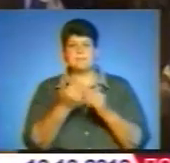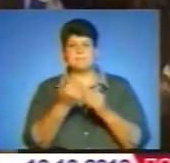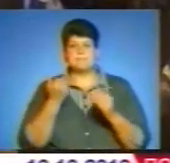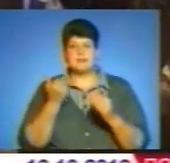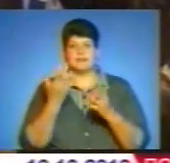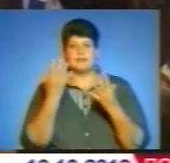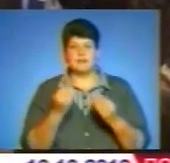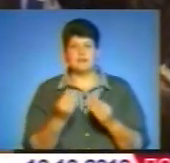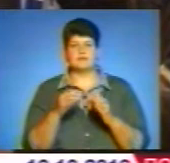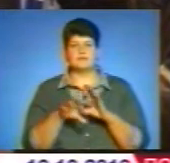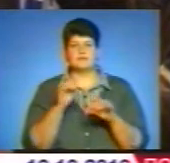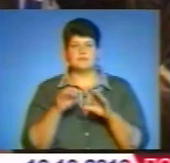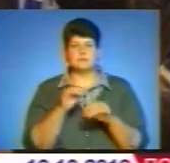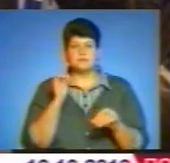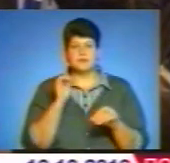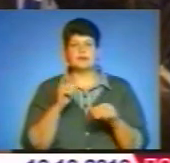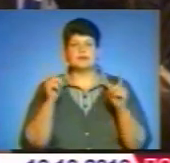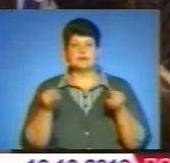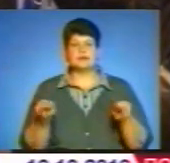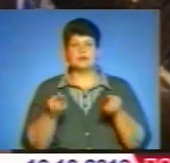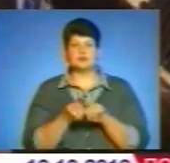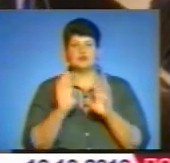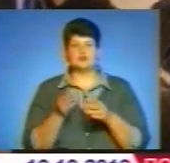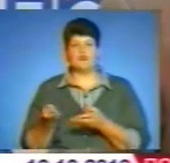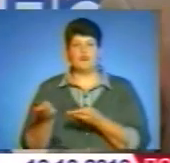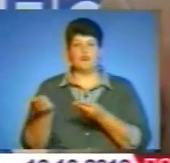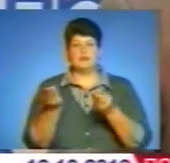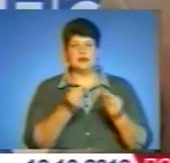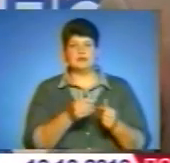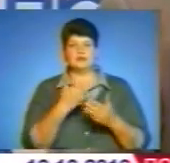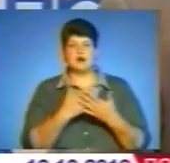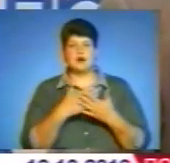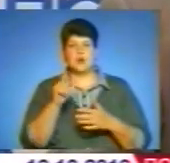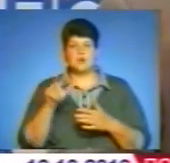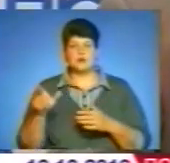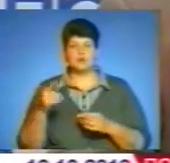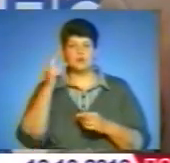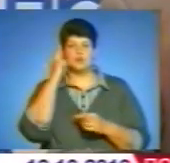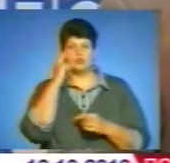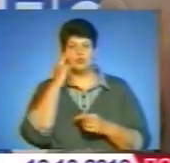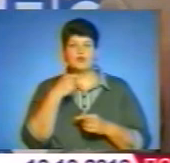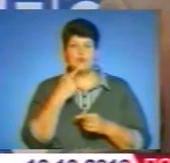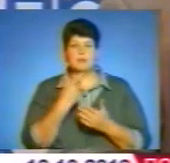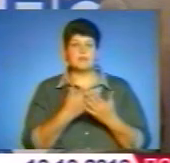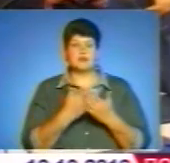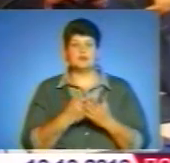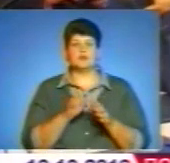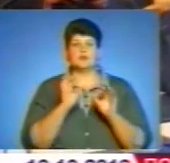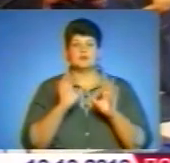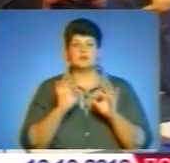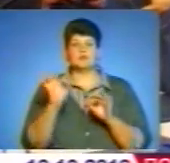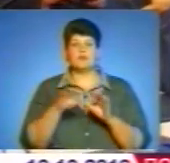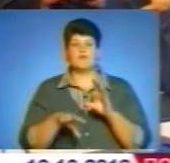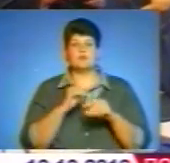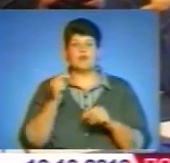майже 33%. Тому велика ймовірність, що результати можуть змінитися ще у переденчих день виборів. Соціологічні